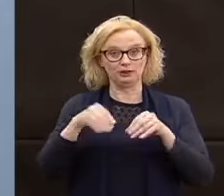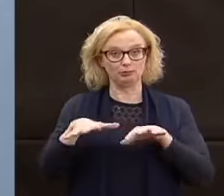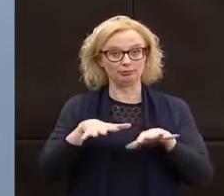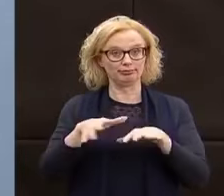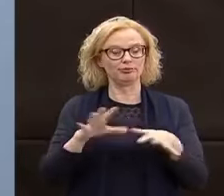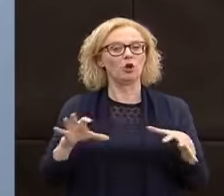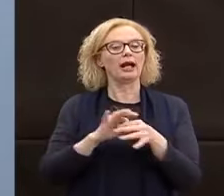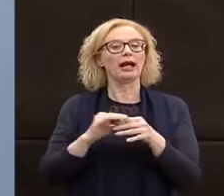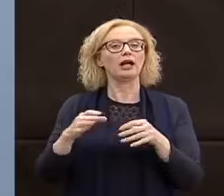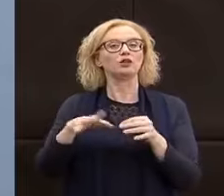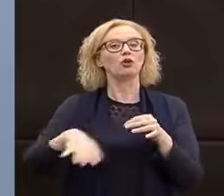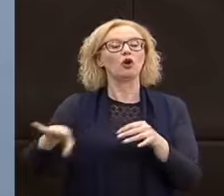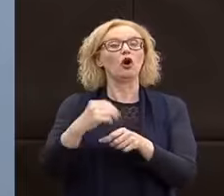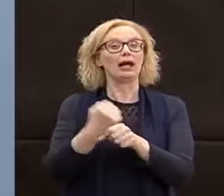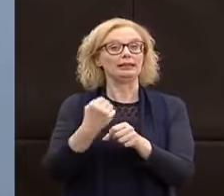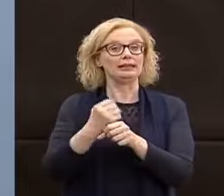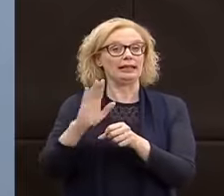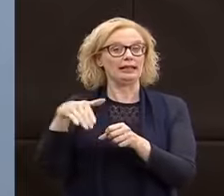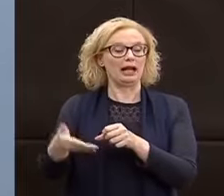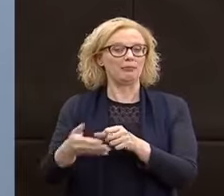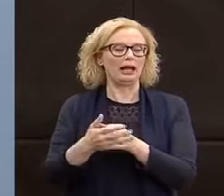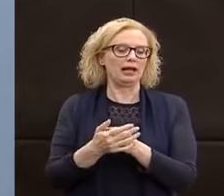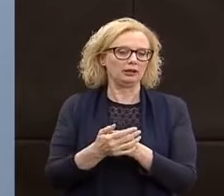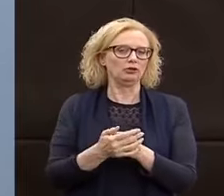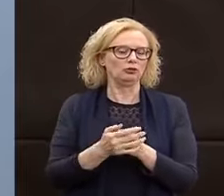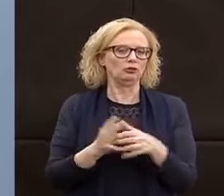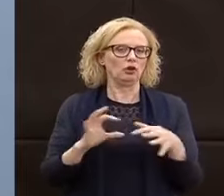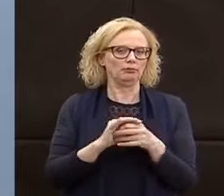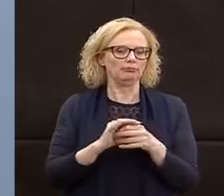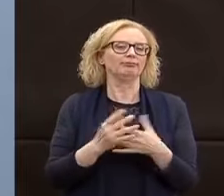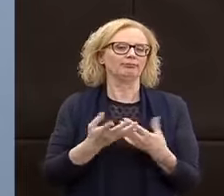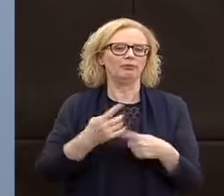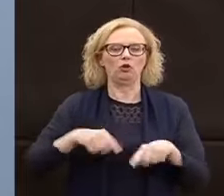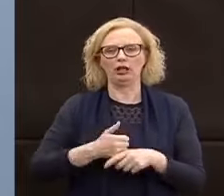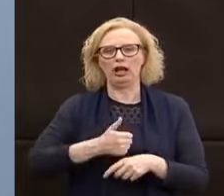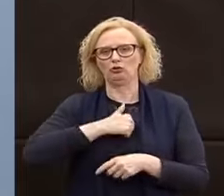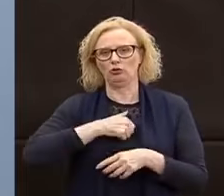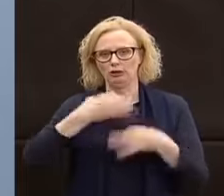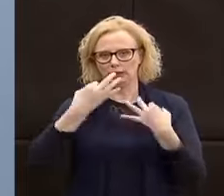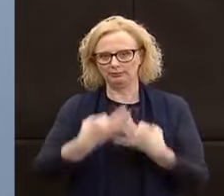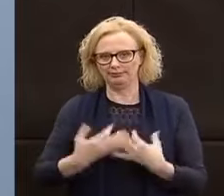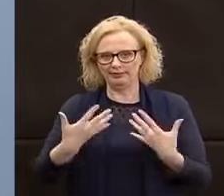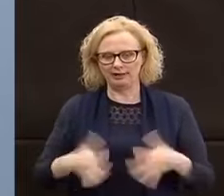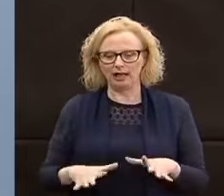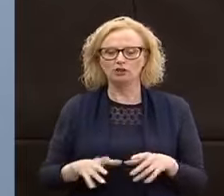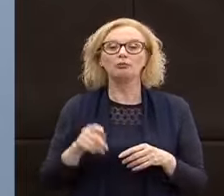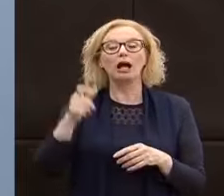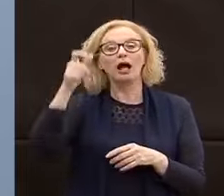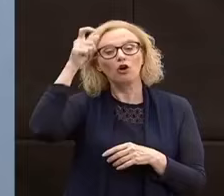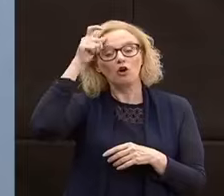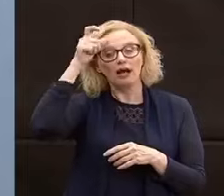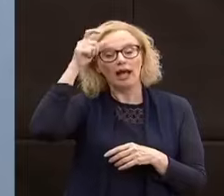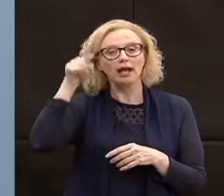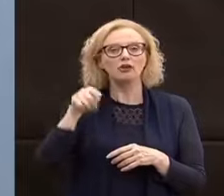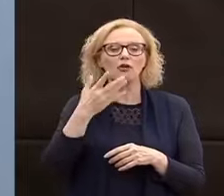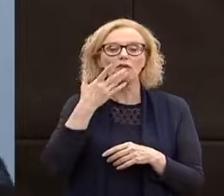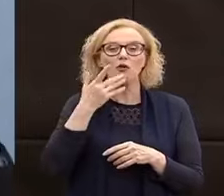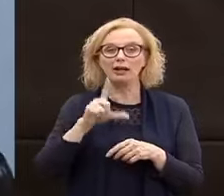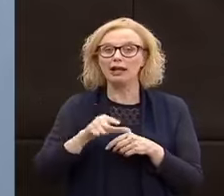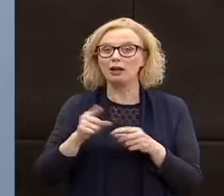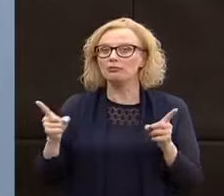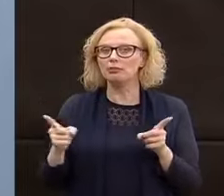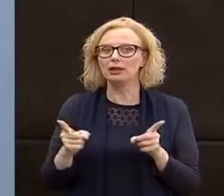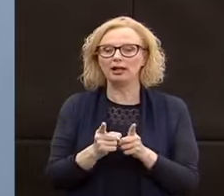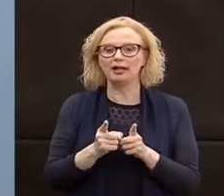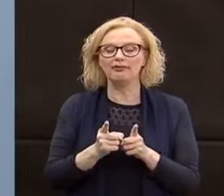cantieri all'aperto, ci siamo mossi in autonomia sul tema dei cantieri all'aperto, è che il governo nel più breve termine di tempo possibile,